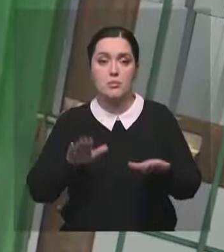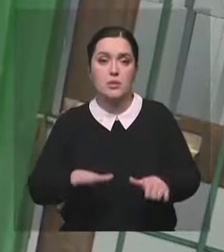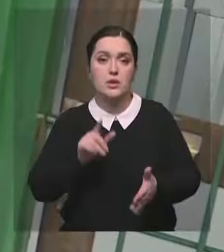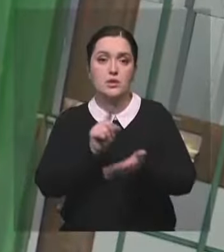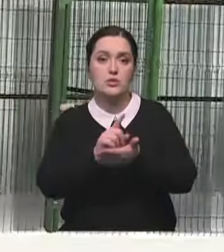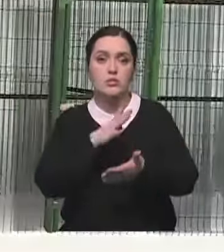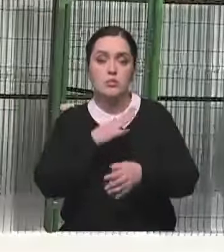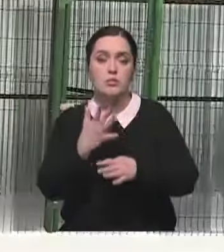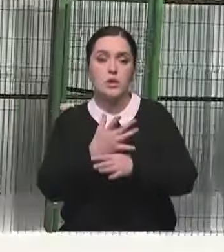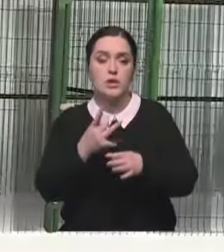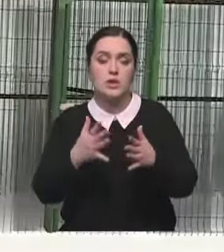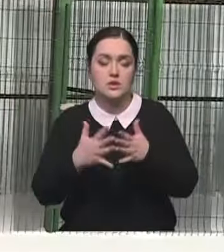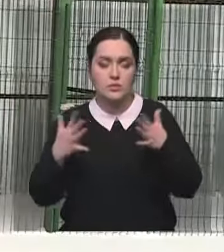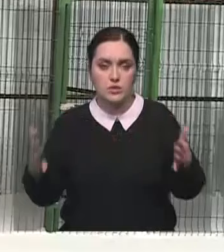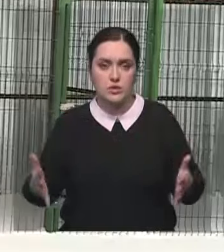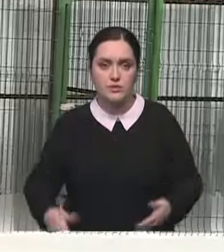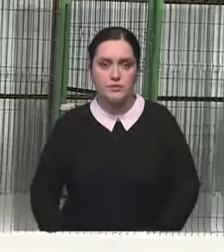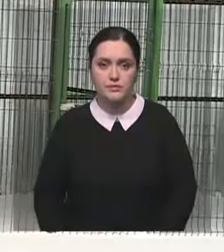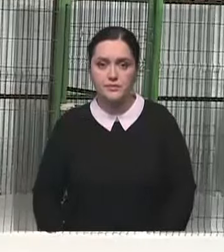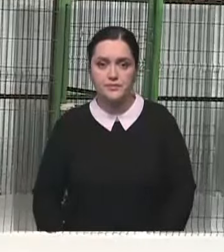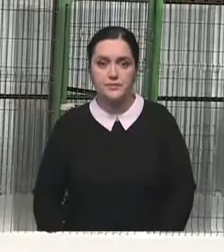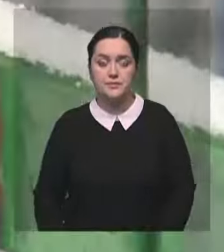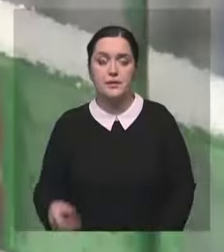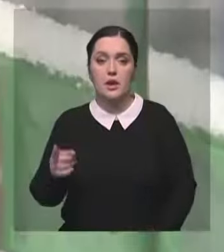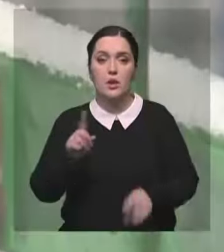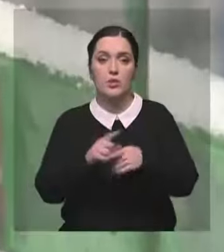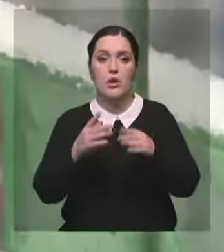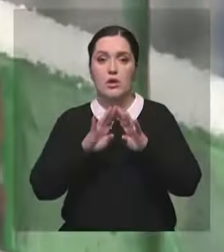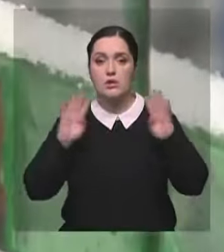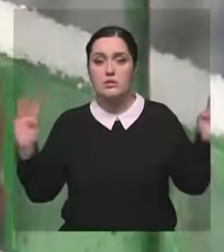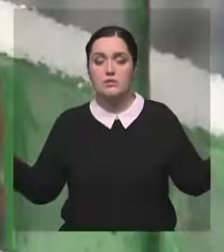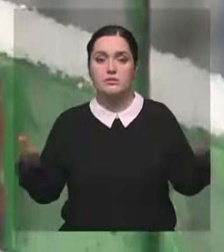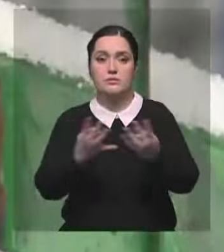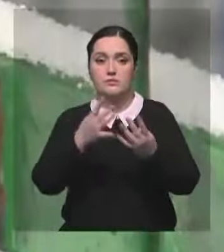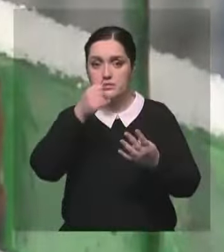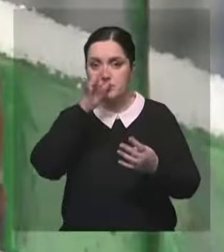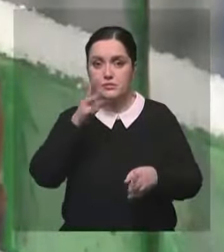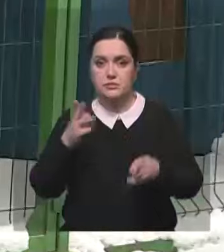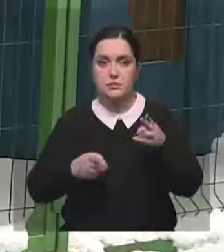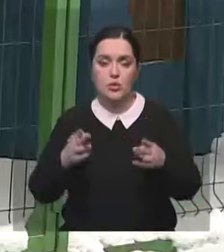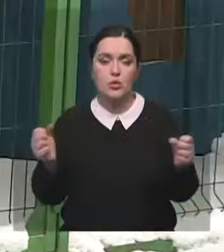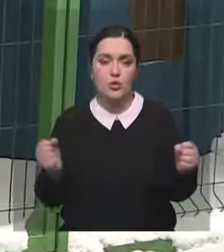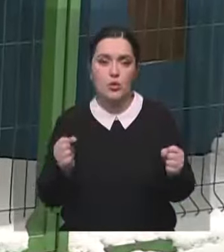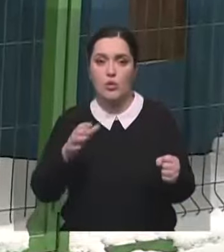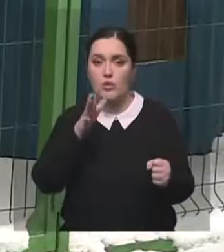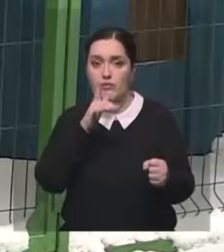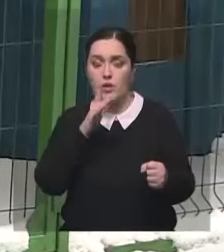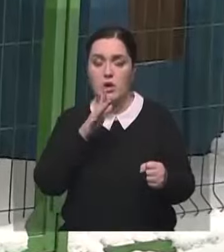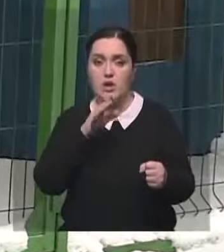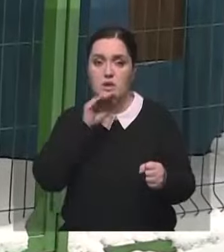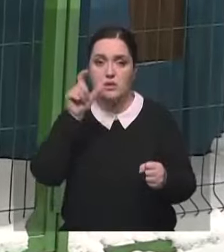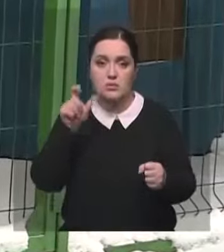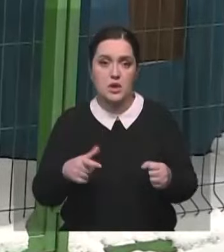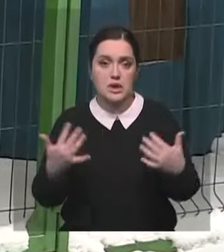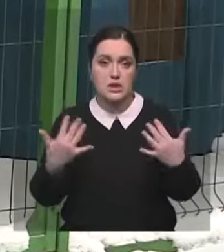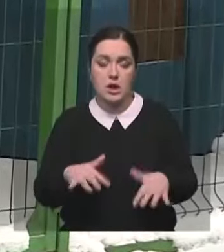как минимум в 5 раз больше, говорят ветеринарные фельдшеры. Да и открытые вольеры не позволяют проводить операции в холодный период. Специалисты просто